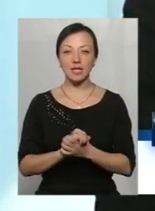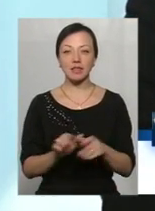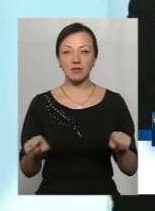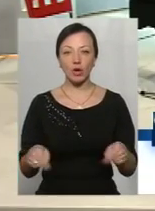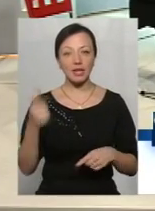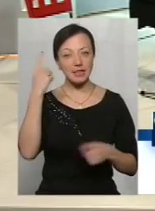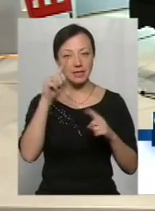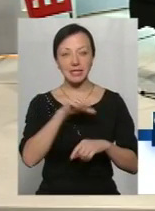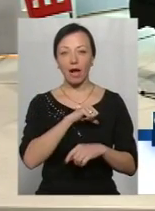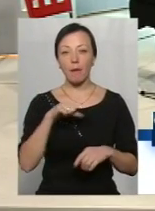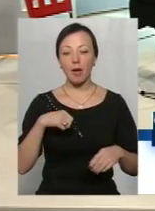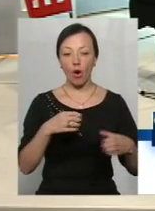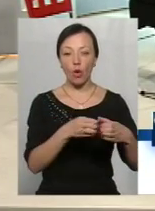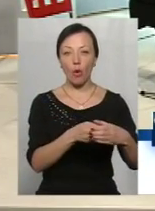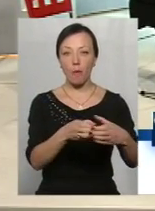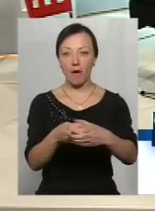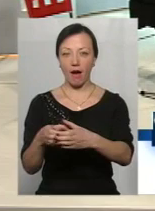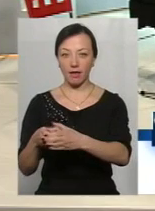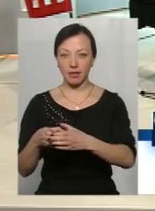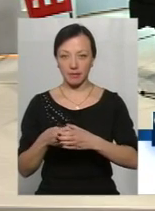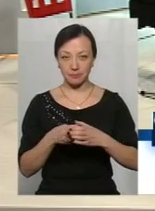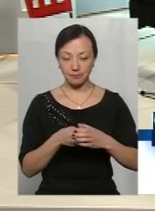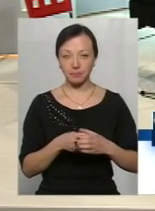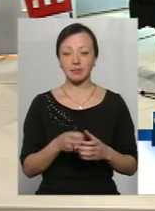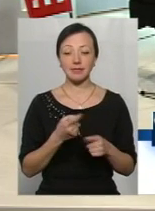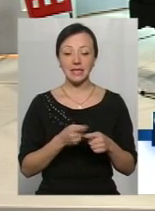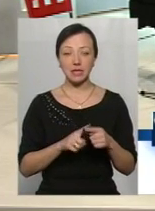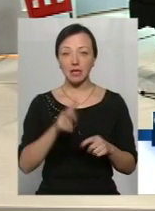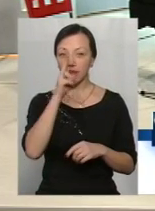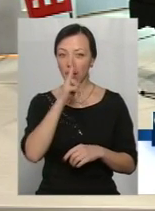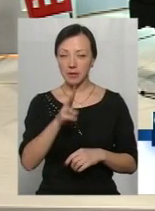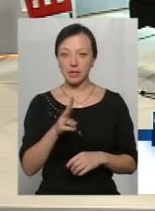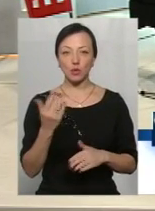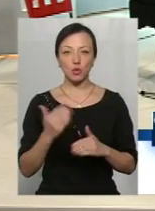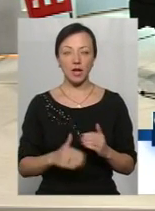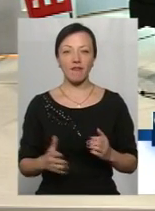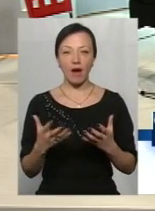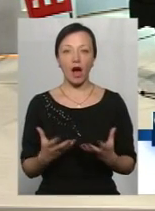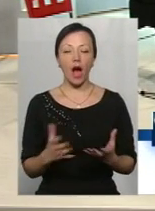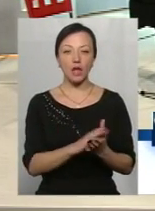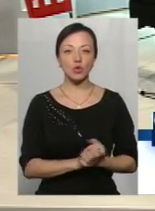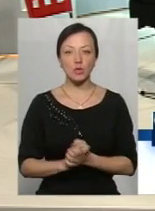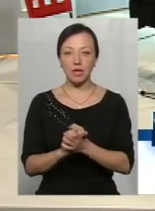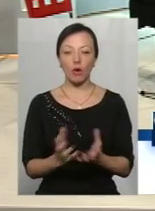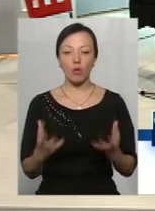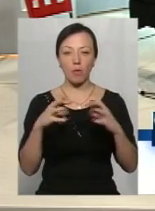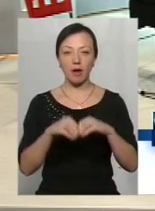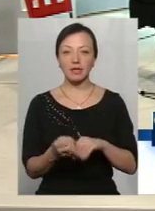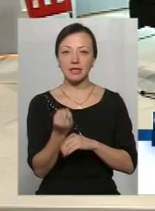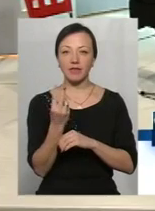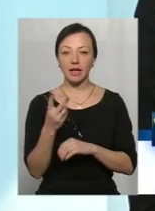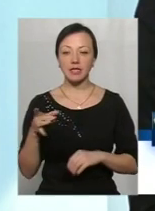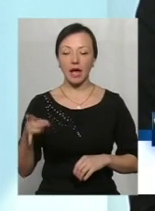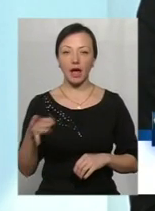ініціативи самих громад. За цих два місяці вже в асоціацію об'єдналися громади з 12 регіонів